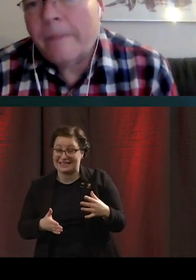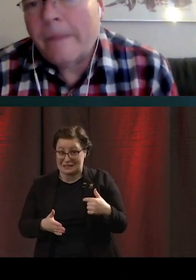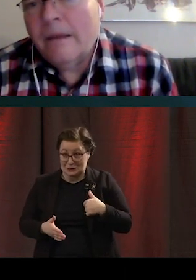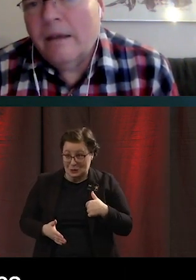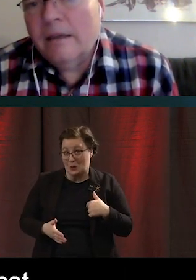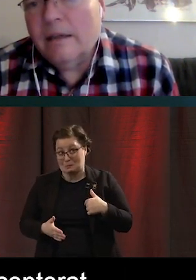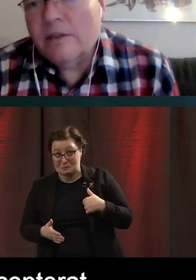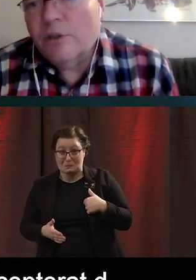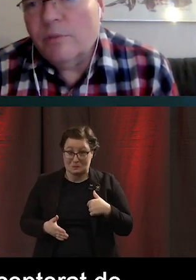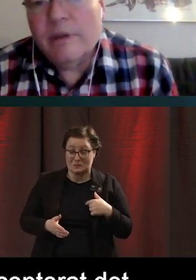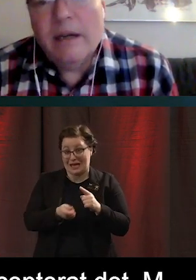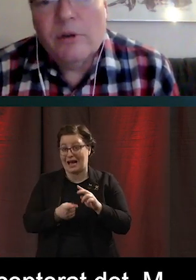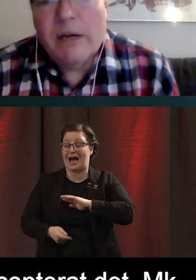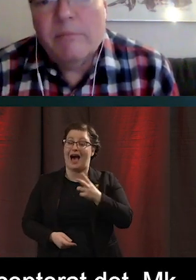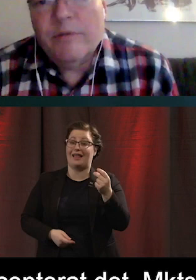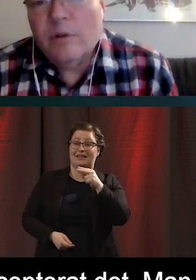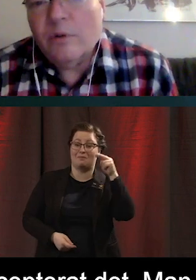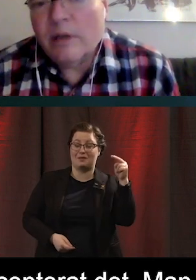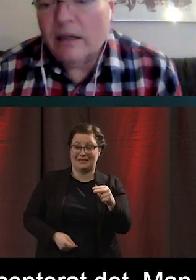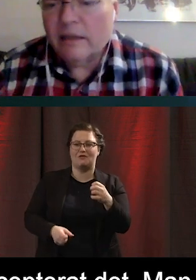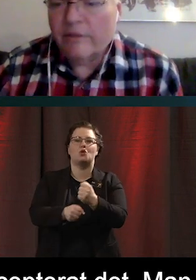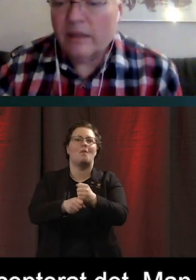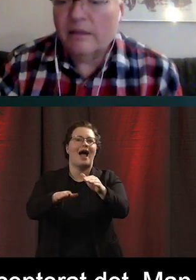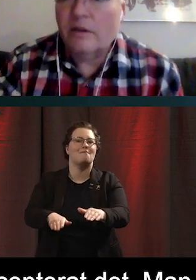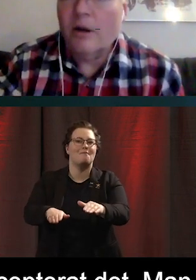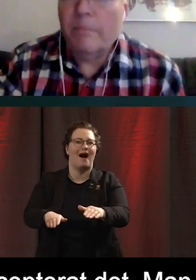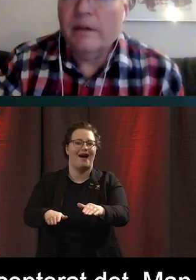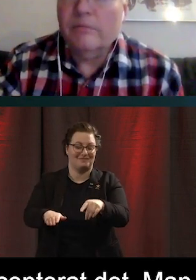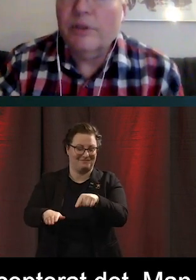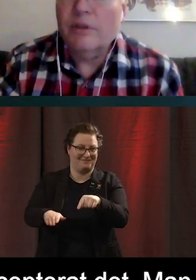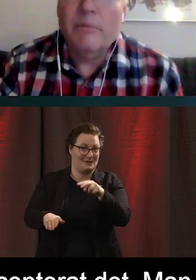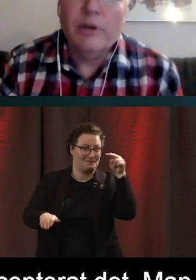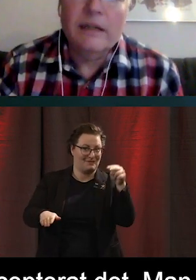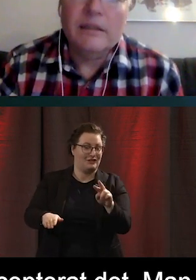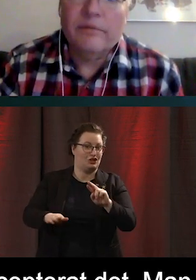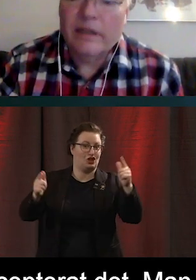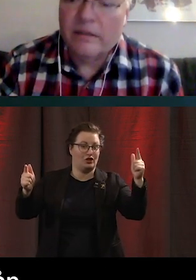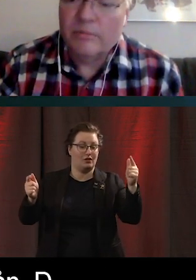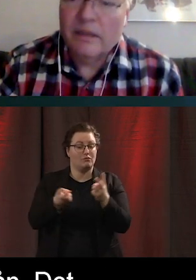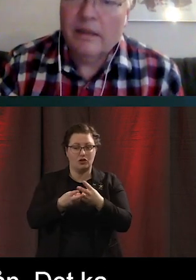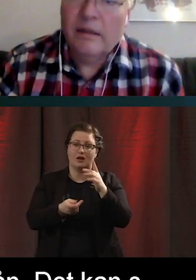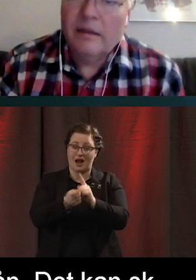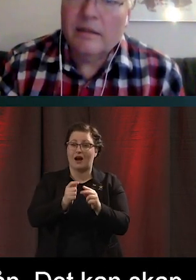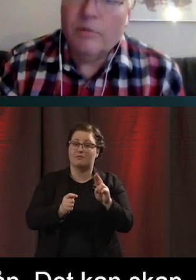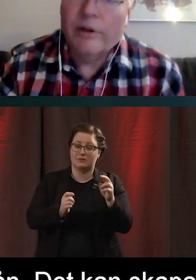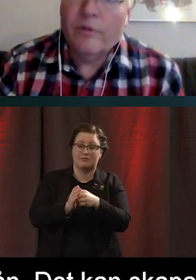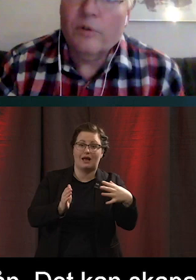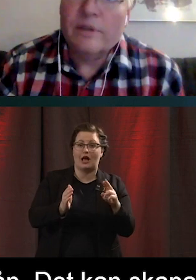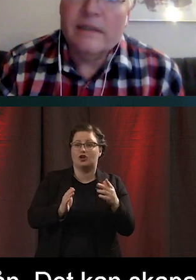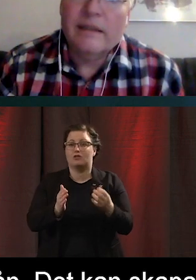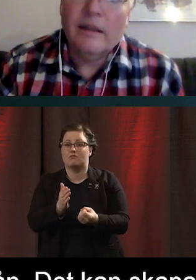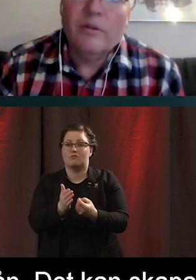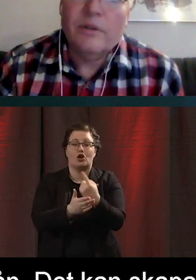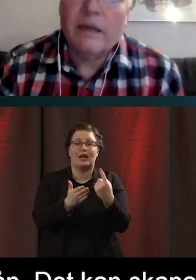syn på det här att jobba hemifrån. Och då kanske det faktiskt skapar nya möjligheter för den som har en